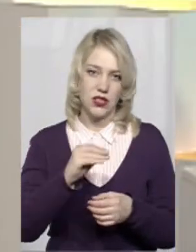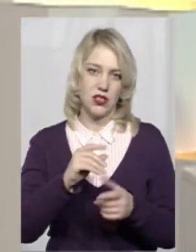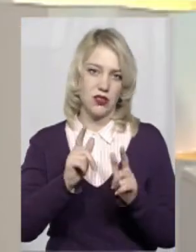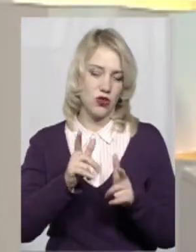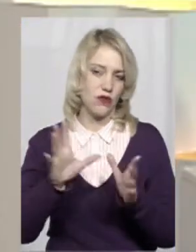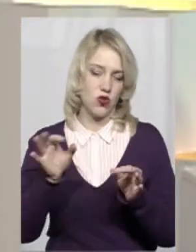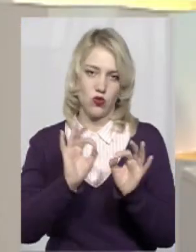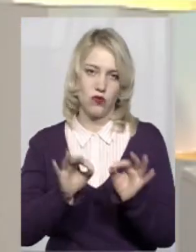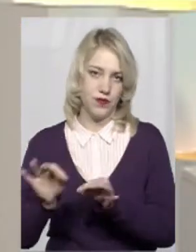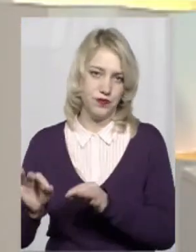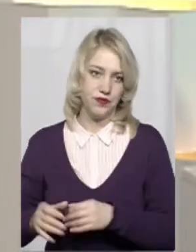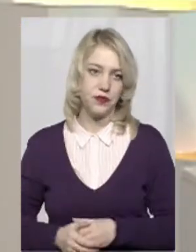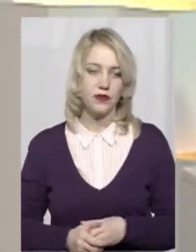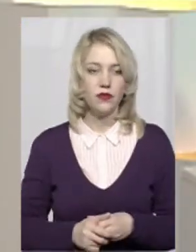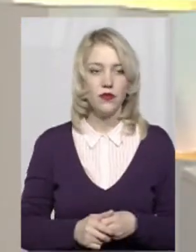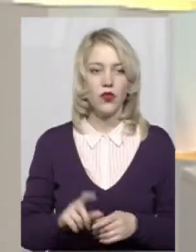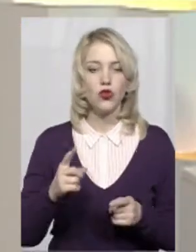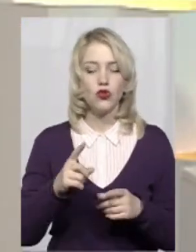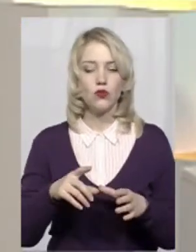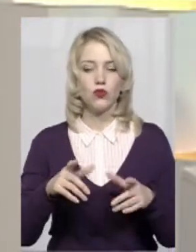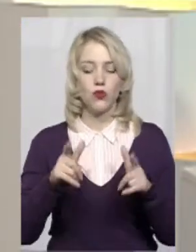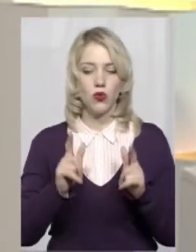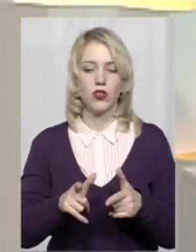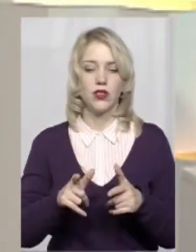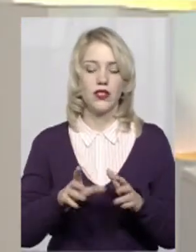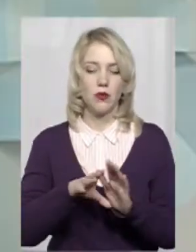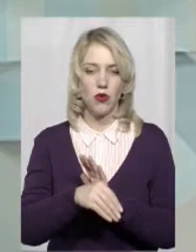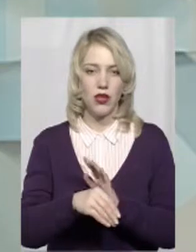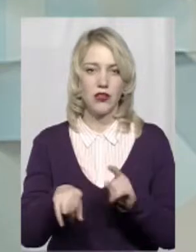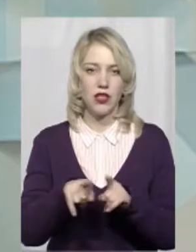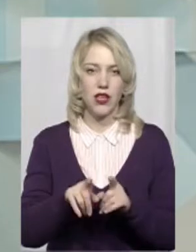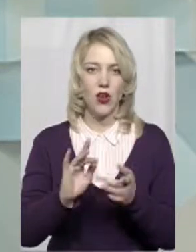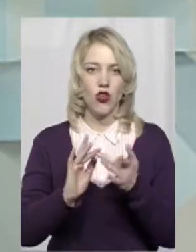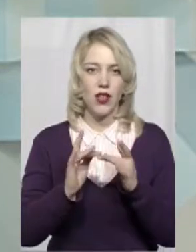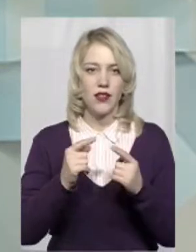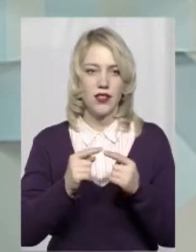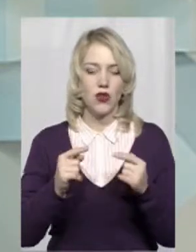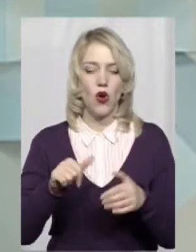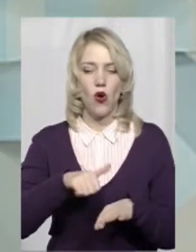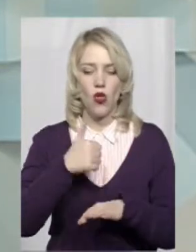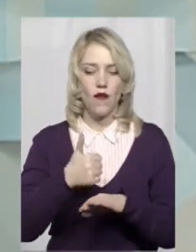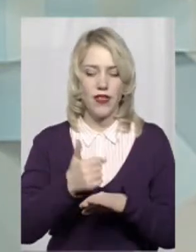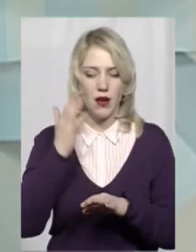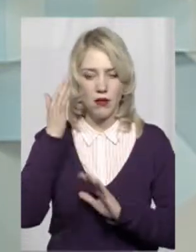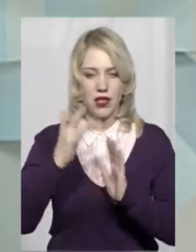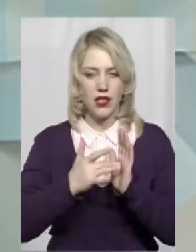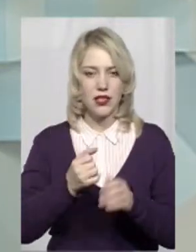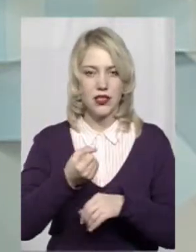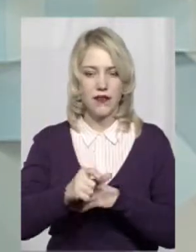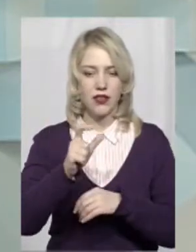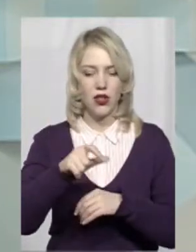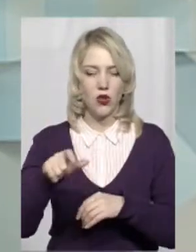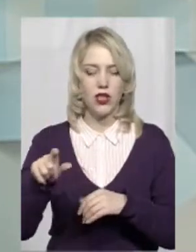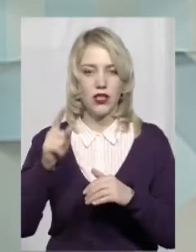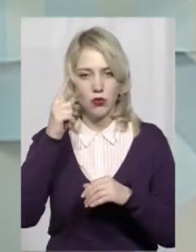знадобилося в Україні запровадити отакий онлайн-інструмент? Ну, головна мета – це заставити людей задуматись саме,